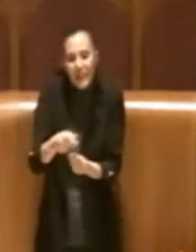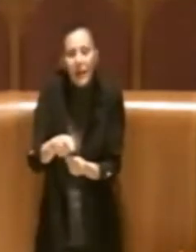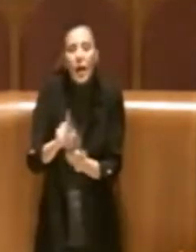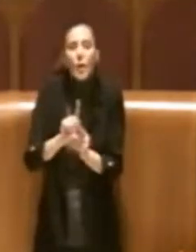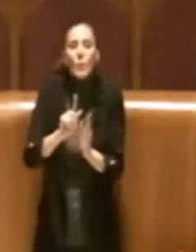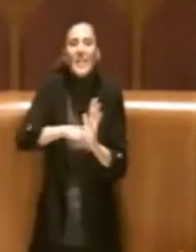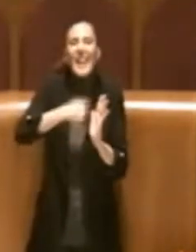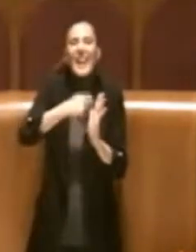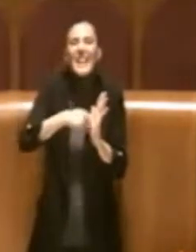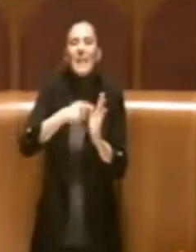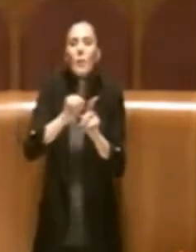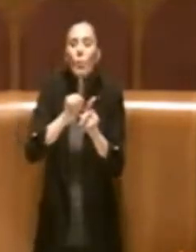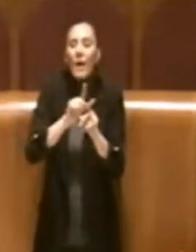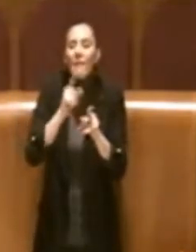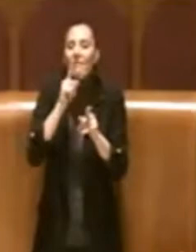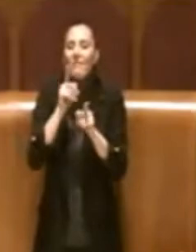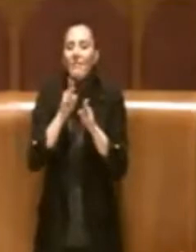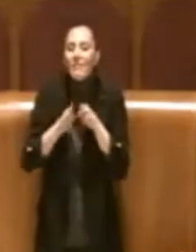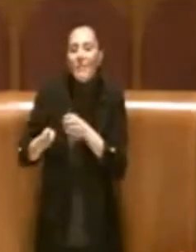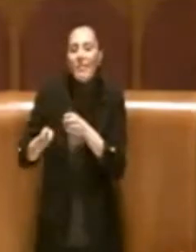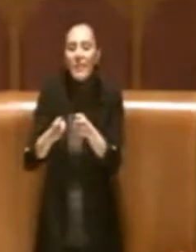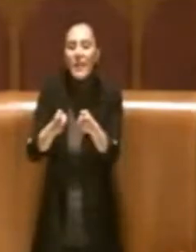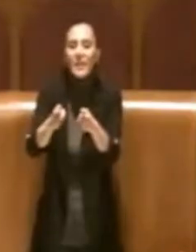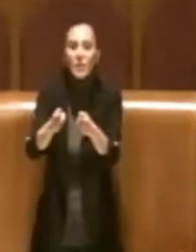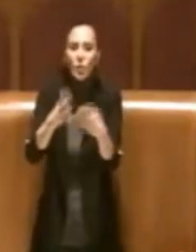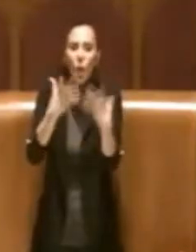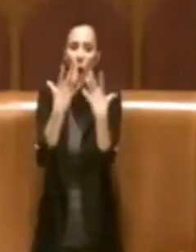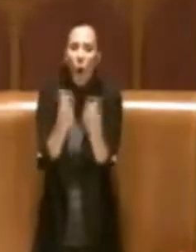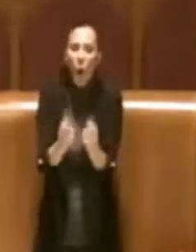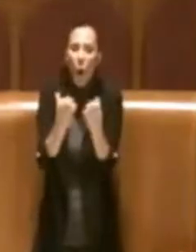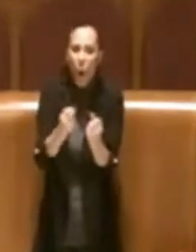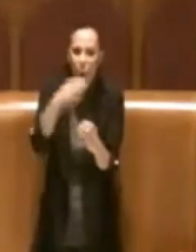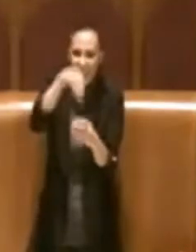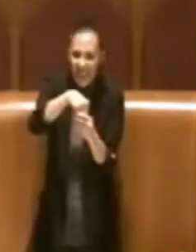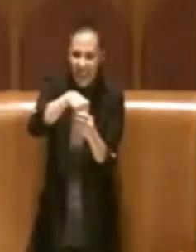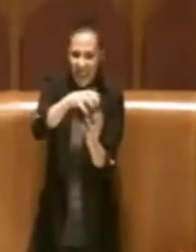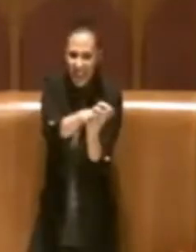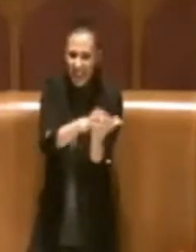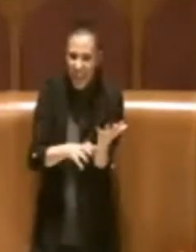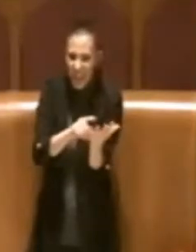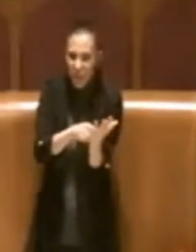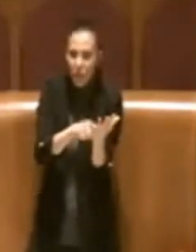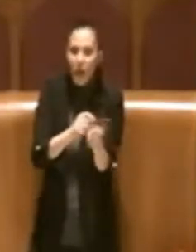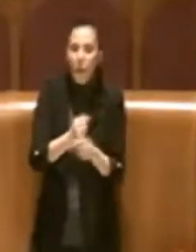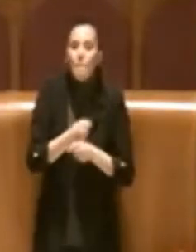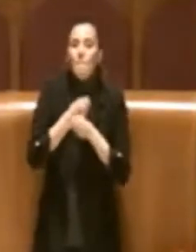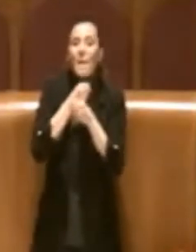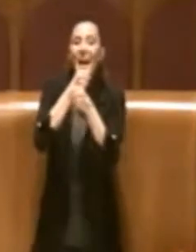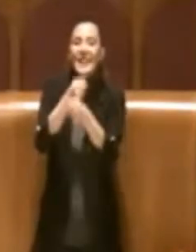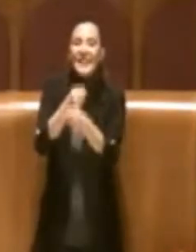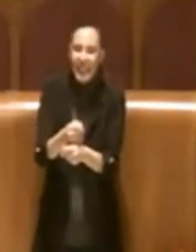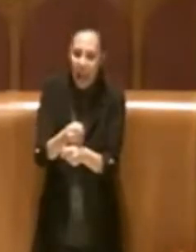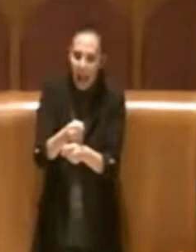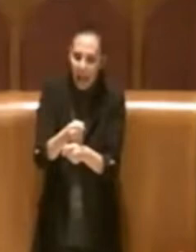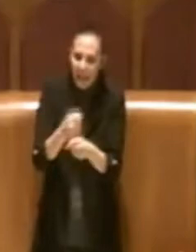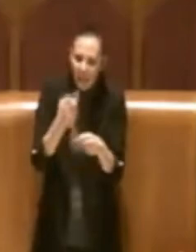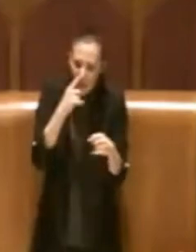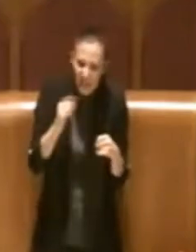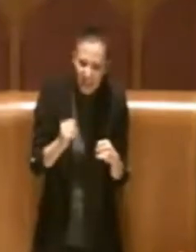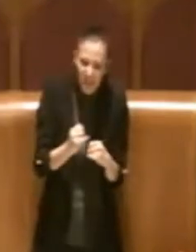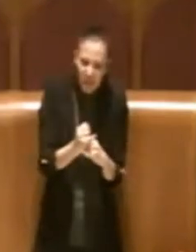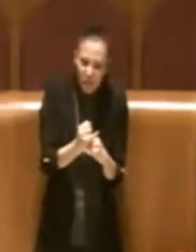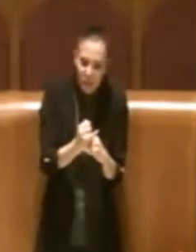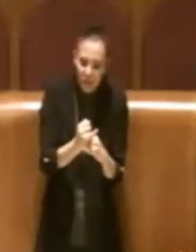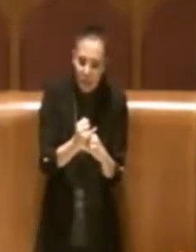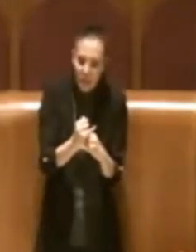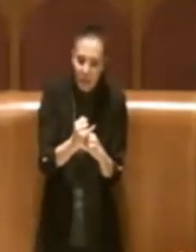indirizzo. Nel contenuto va a dare delle mandati specifici e molto forti, da